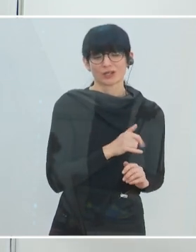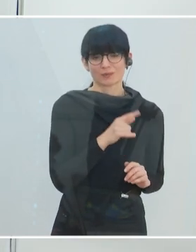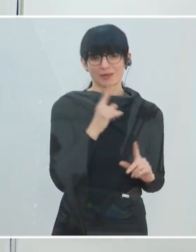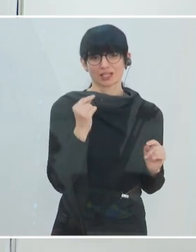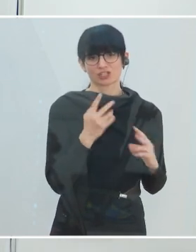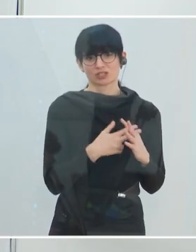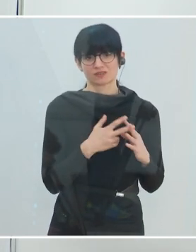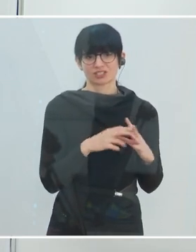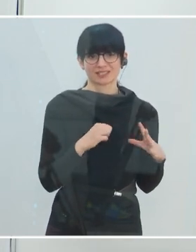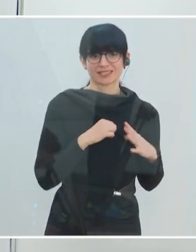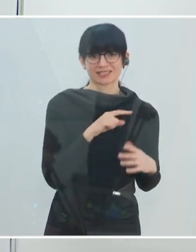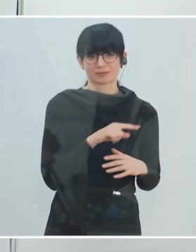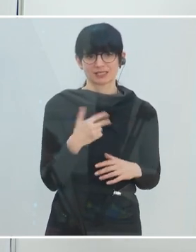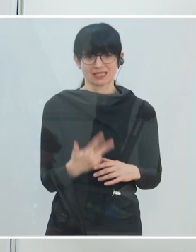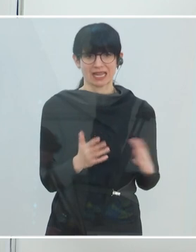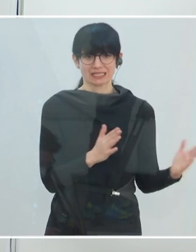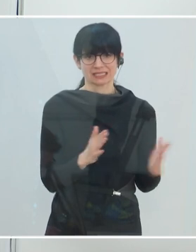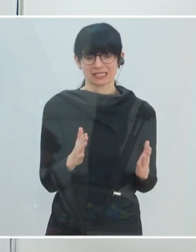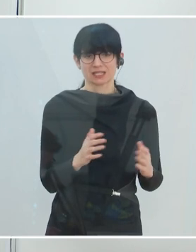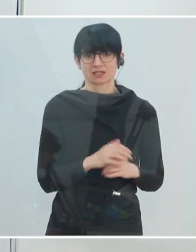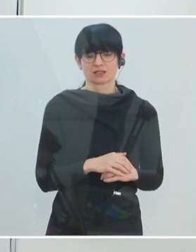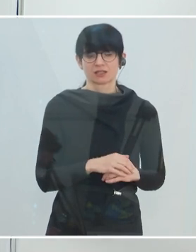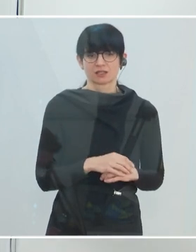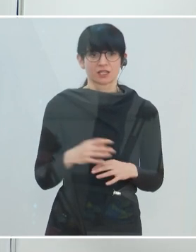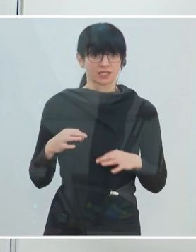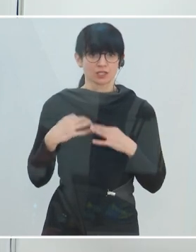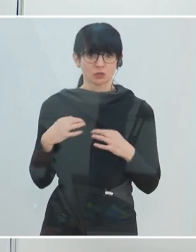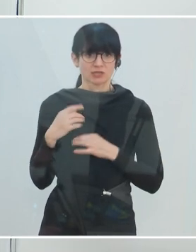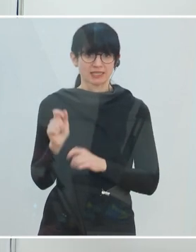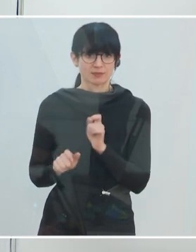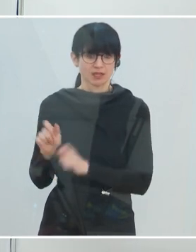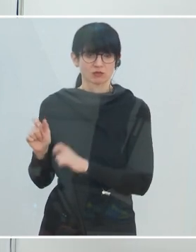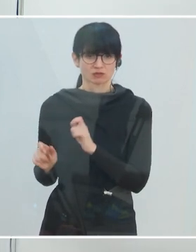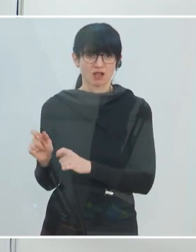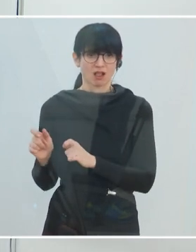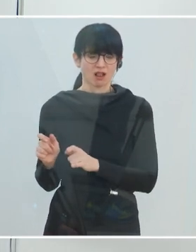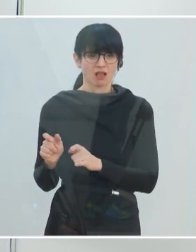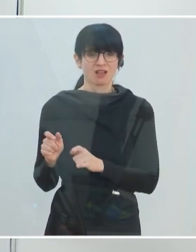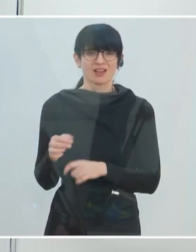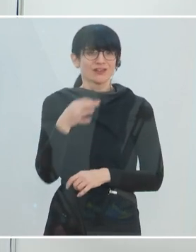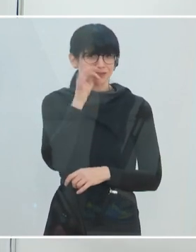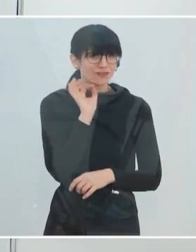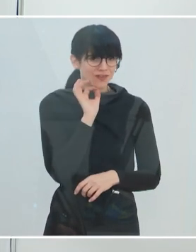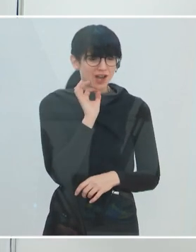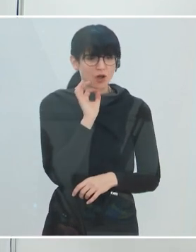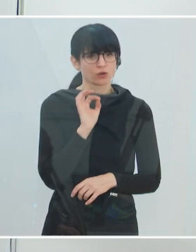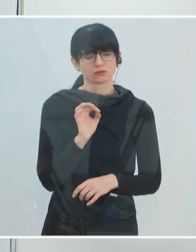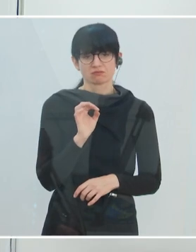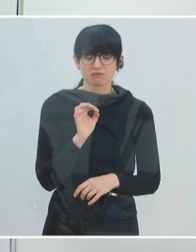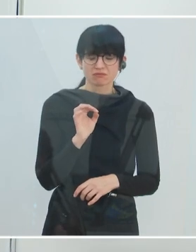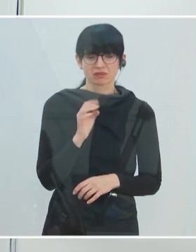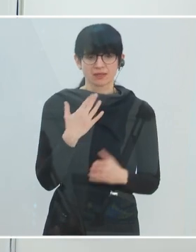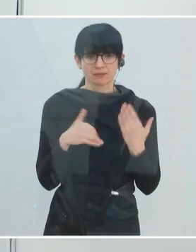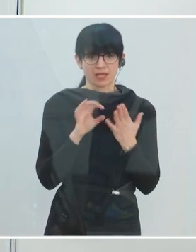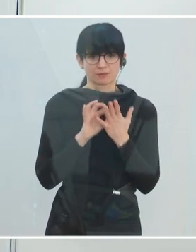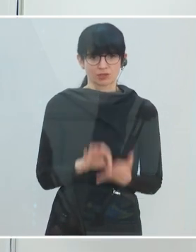zwischen 16 und 30 in etwa. Es ist das Gesundheitspersonal. Es sind Frauen zum Beispiel, die auch häufiger in exponierten